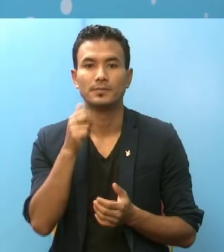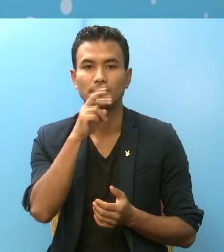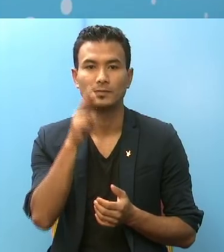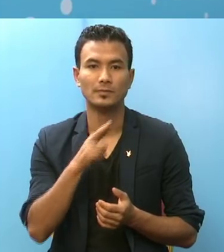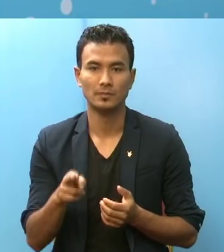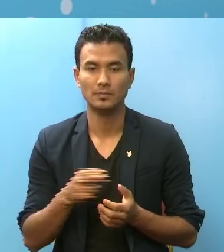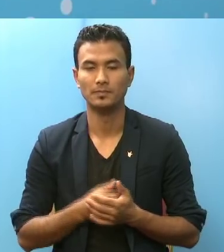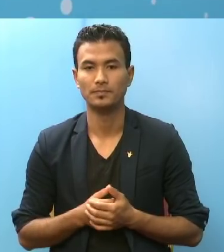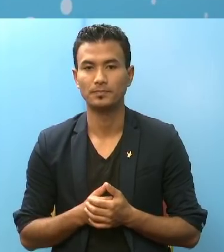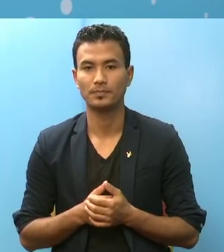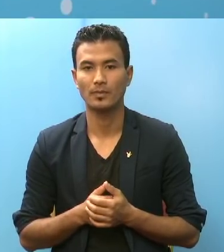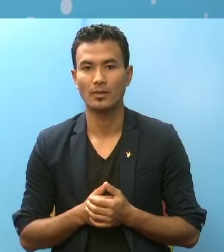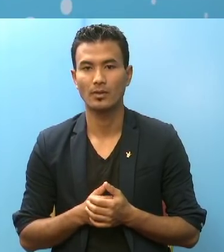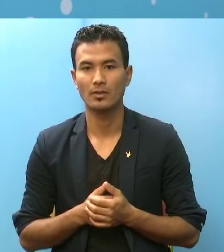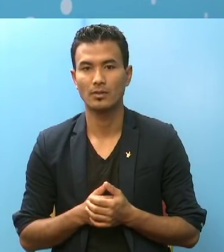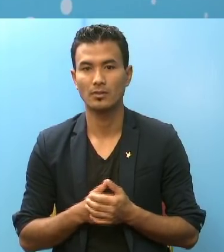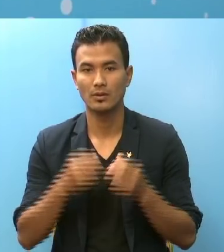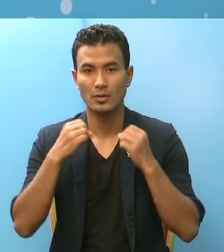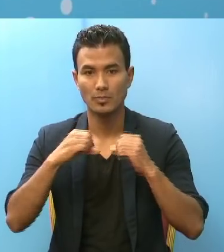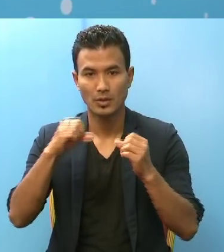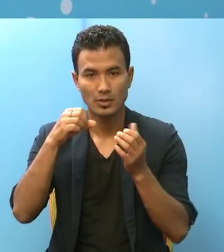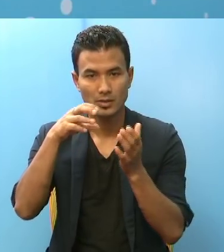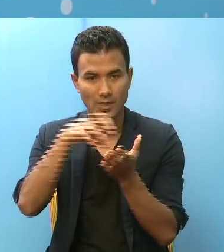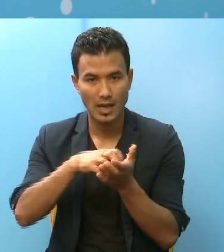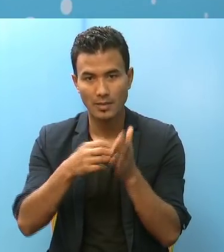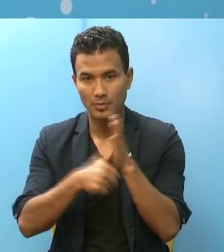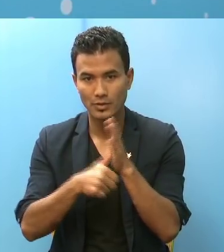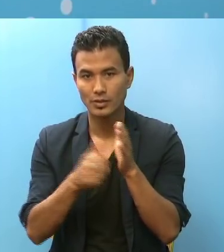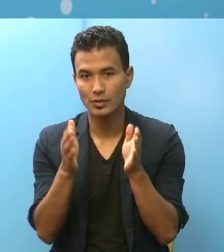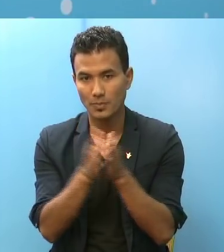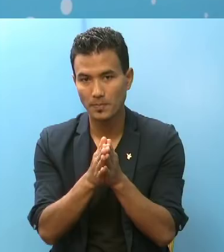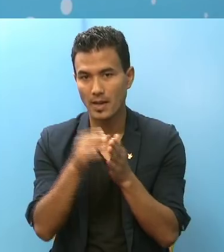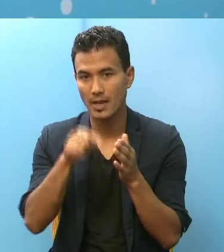प्रयक्षाला मां परिछ्ण जम्मा